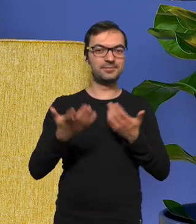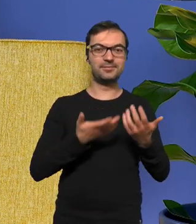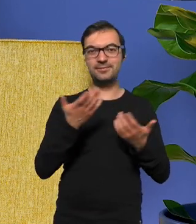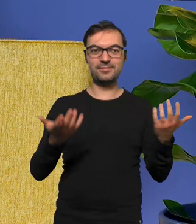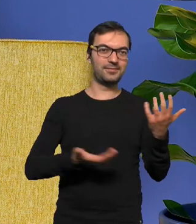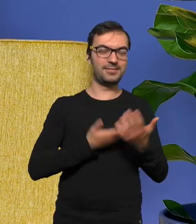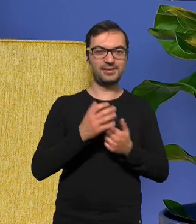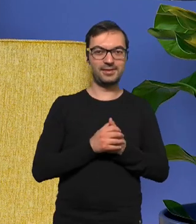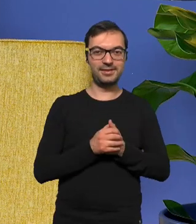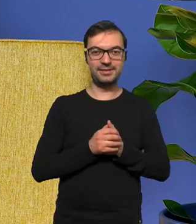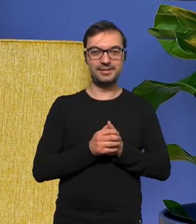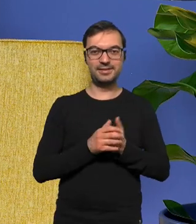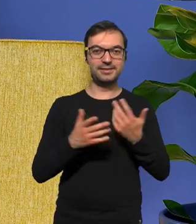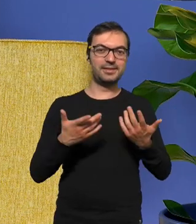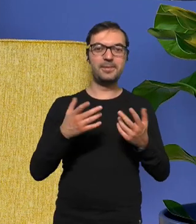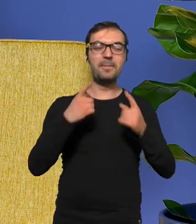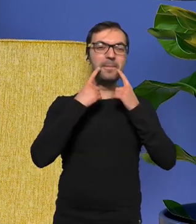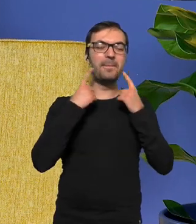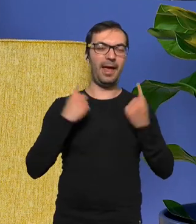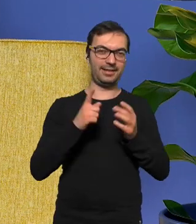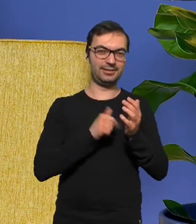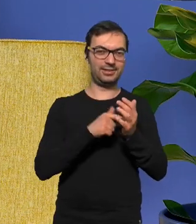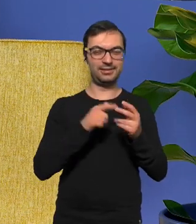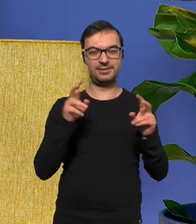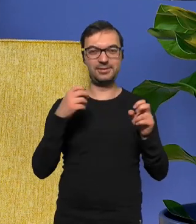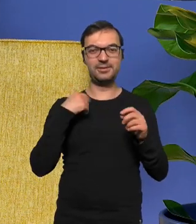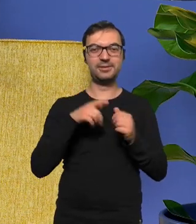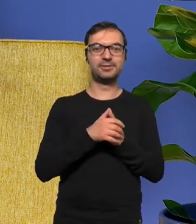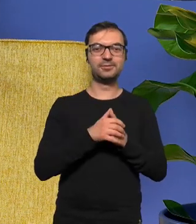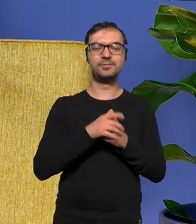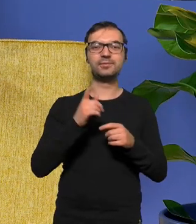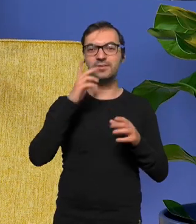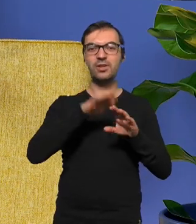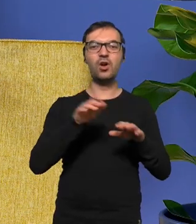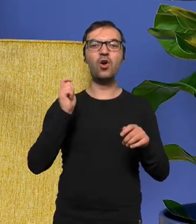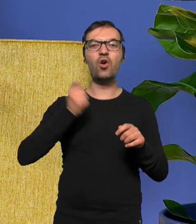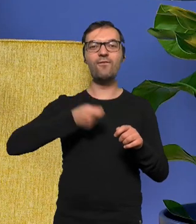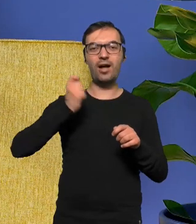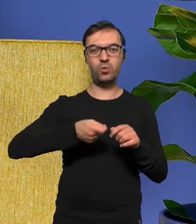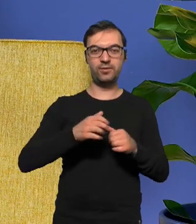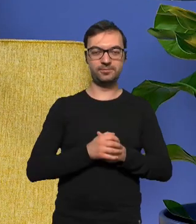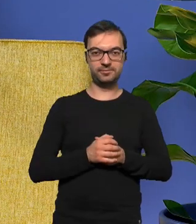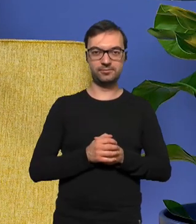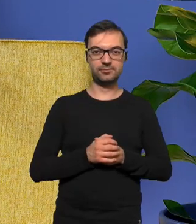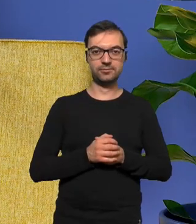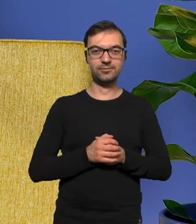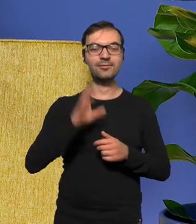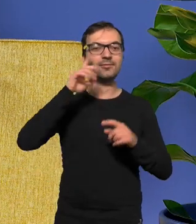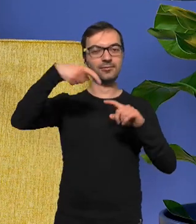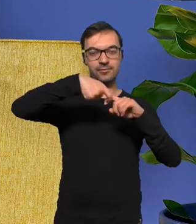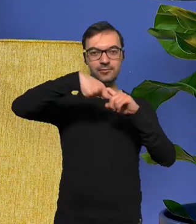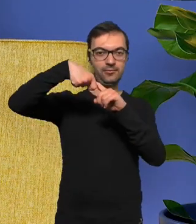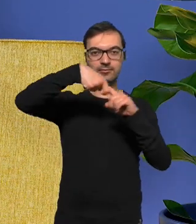takie w bajkach często to było kowadło które wisiało gdzieś